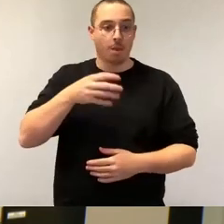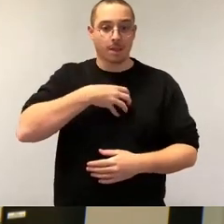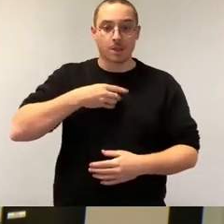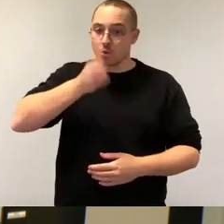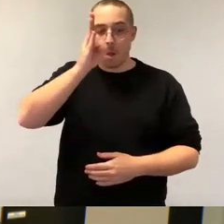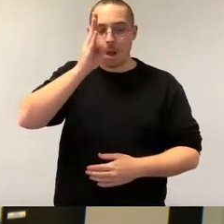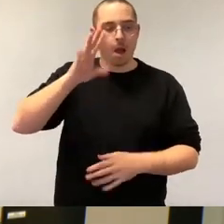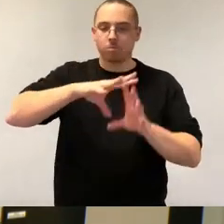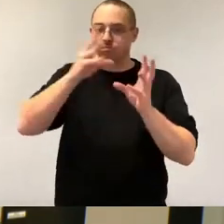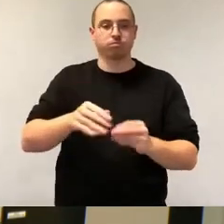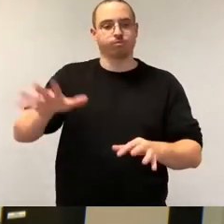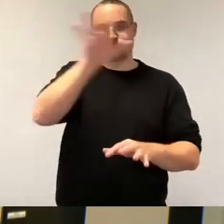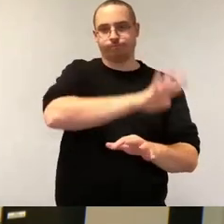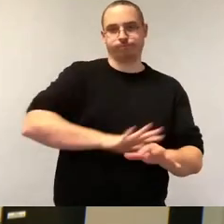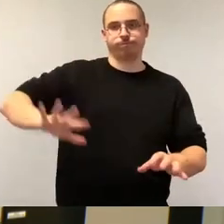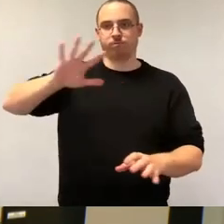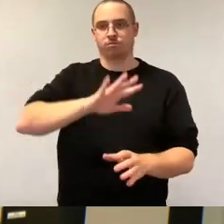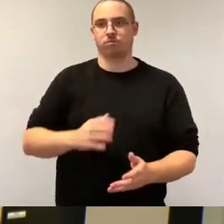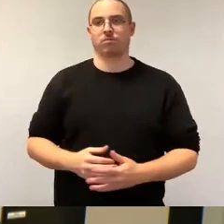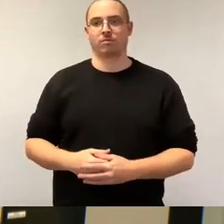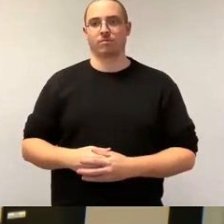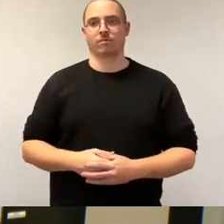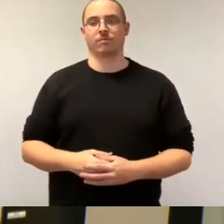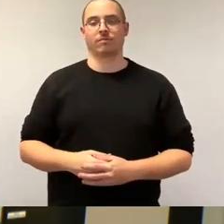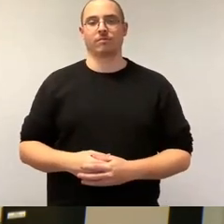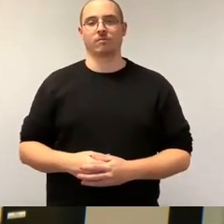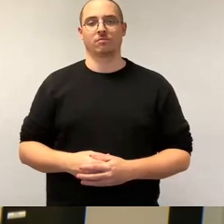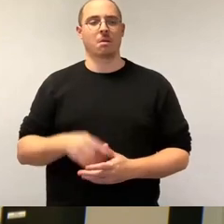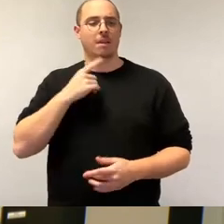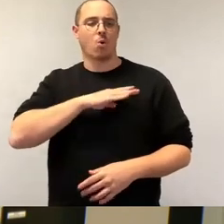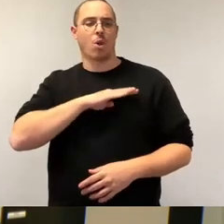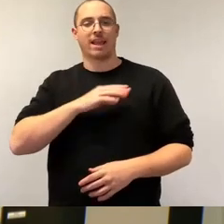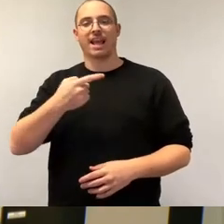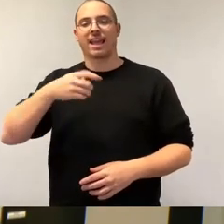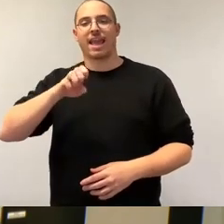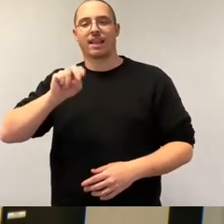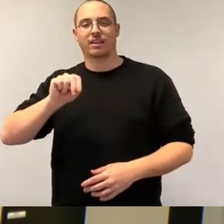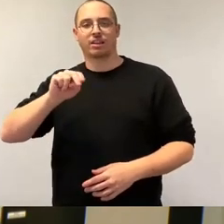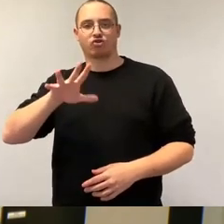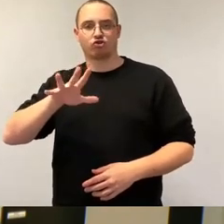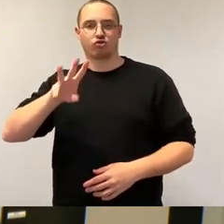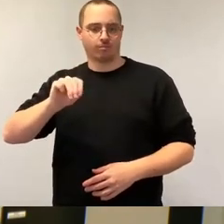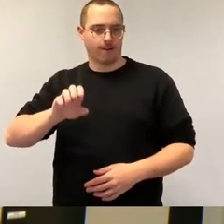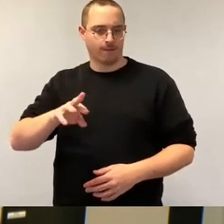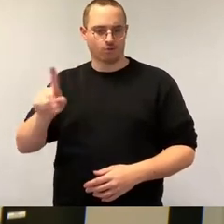dann unser Kollege Genschmer einbringen, haben wir einen Ergänzungsantrag gestellt. Es ist keine